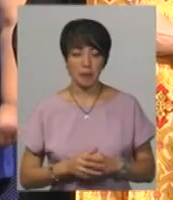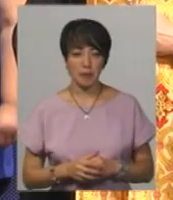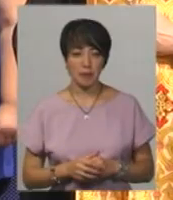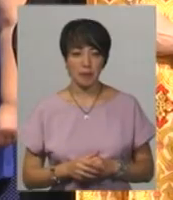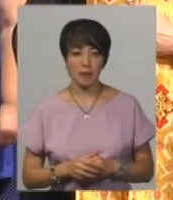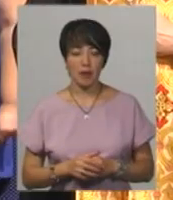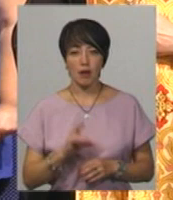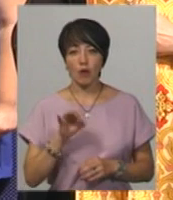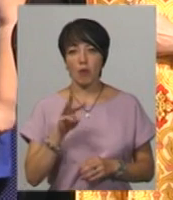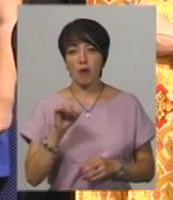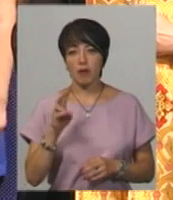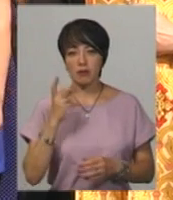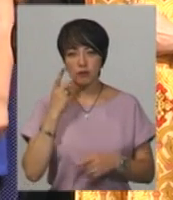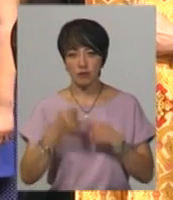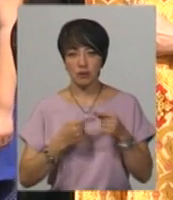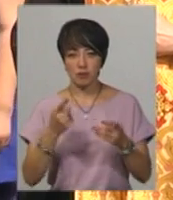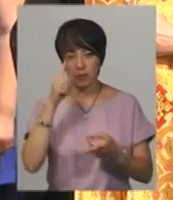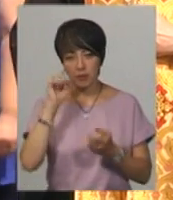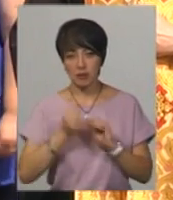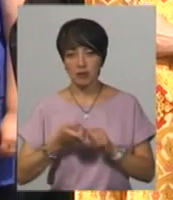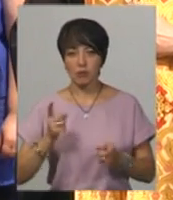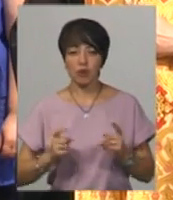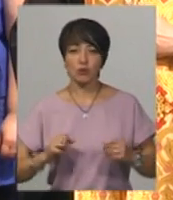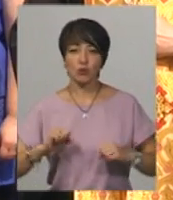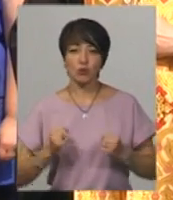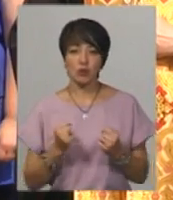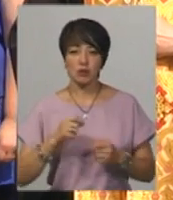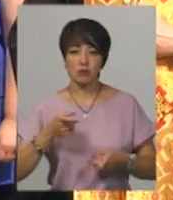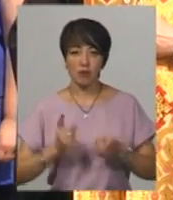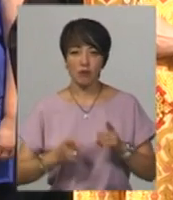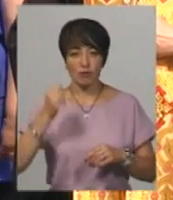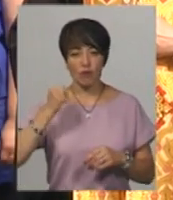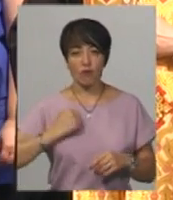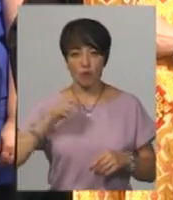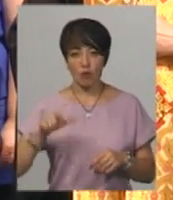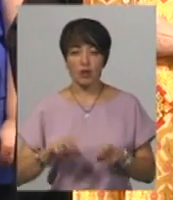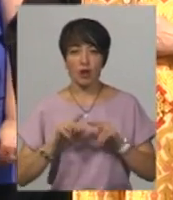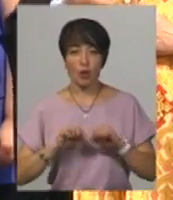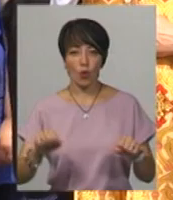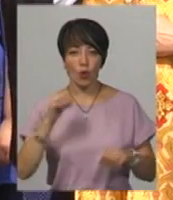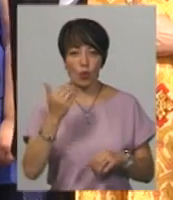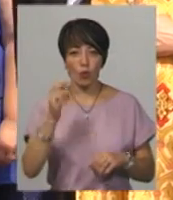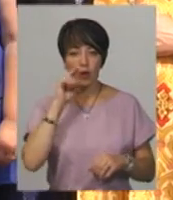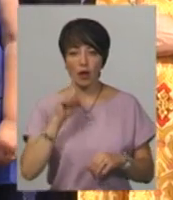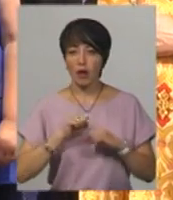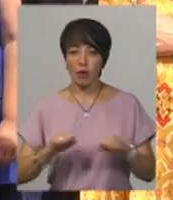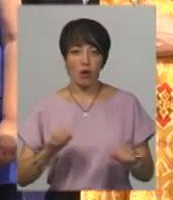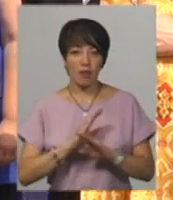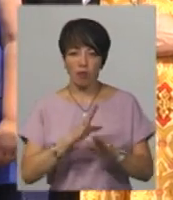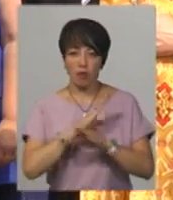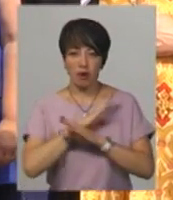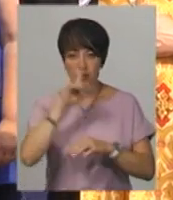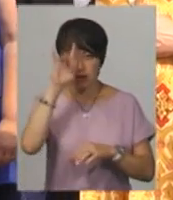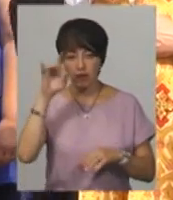Роман, ми завжди будемо тебе пам'ятати як справжнього друга, справжнього воїна, як героя України. Тому що герої не вмирають. Слава